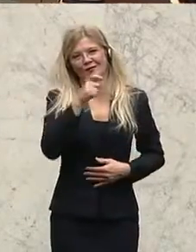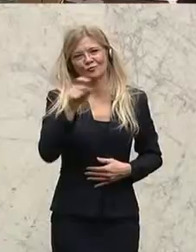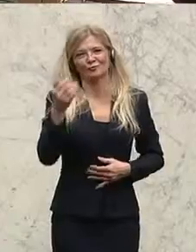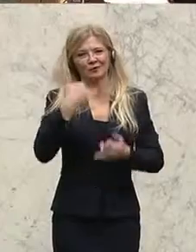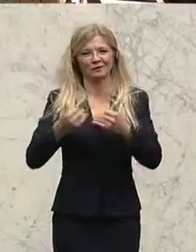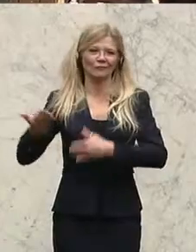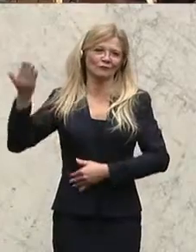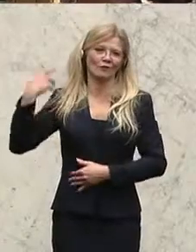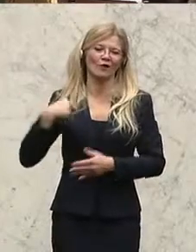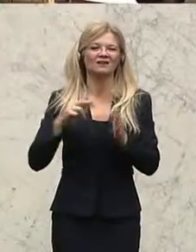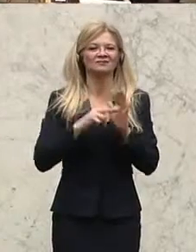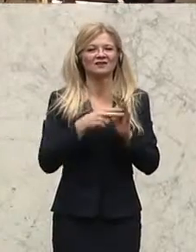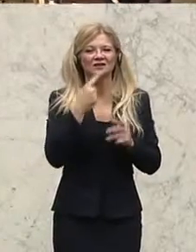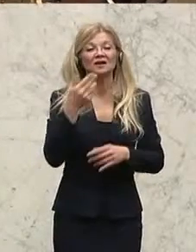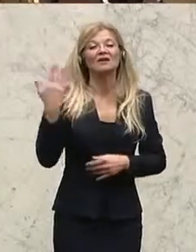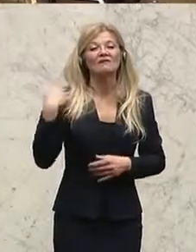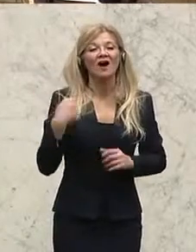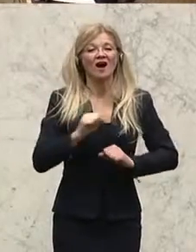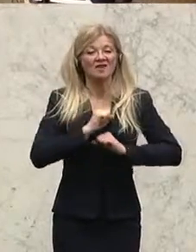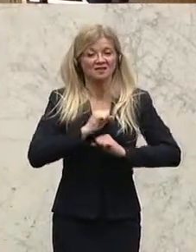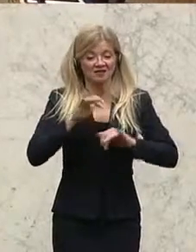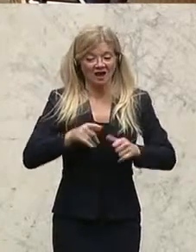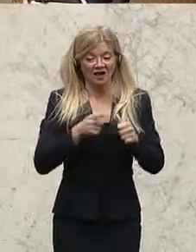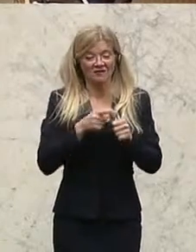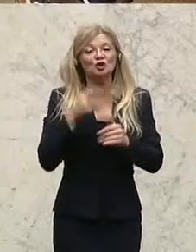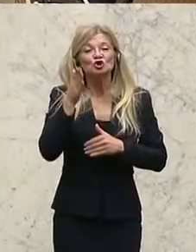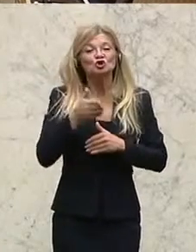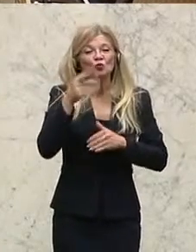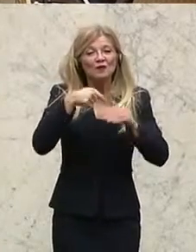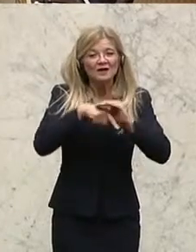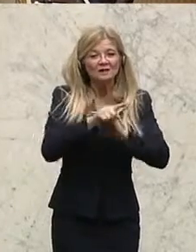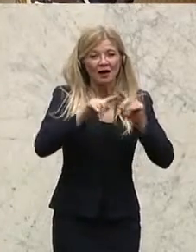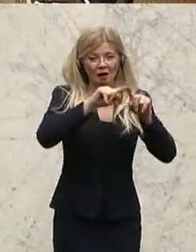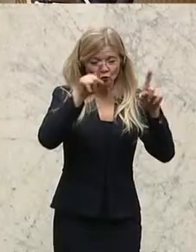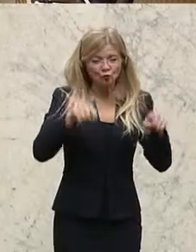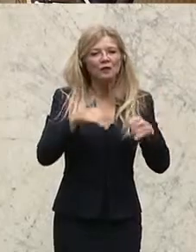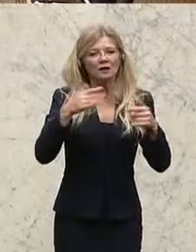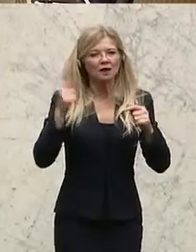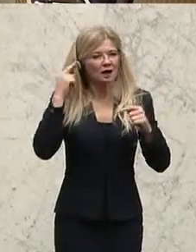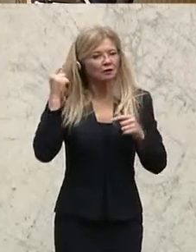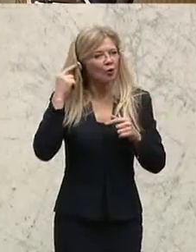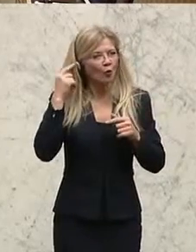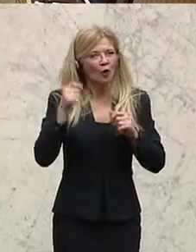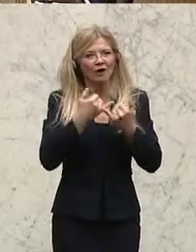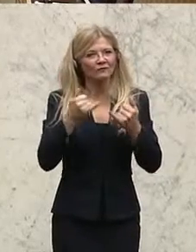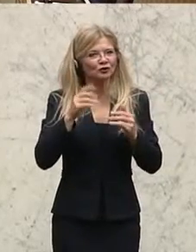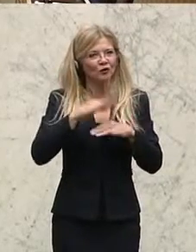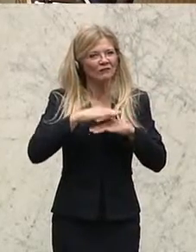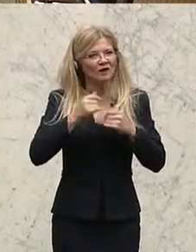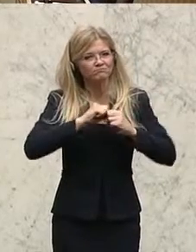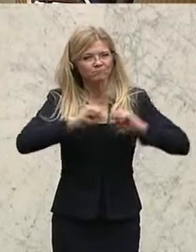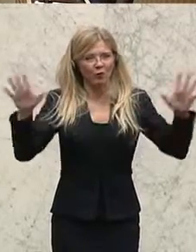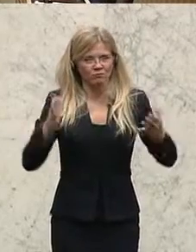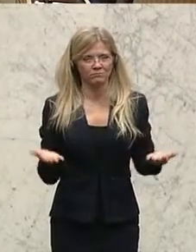da war noch die Angst, dass man, wenn man mit dem Zug in den Tunnel einfährt, wird das Trommelfell platzen. Ja, wenn wir heute